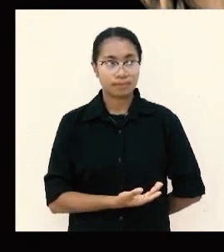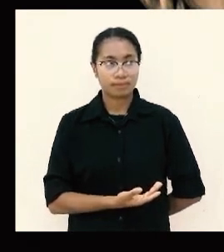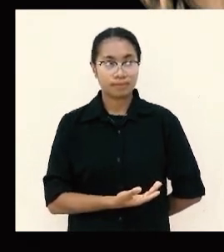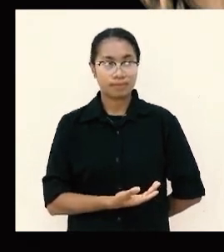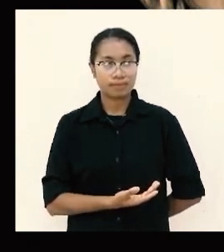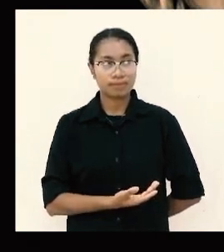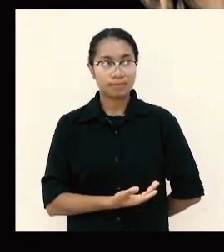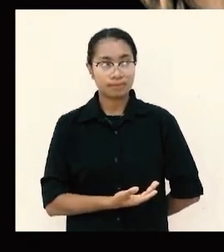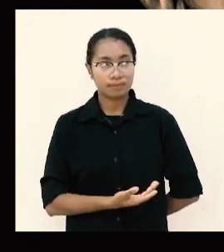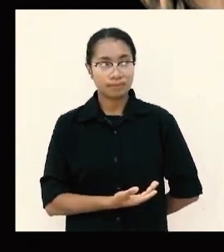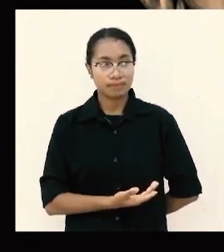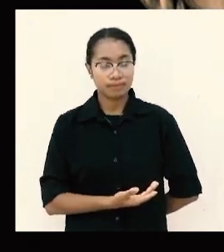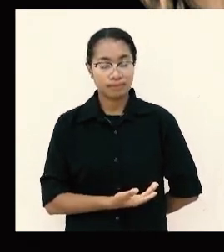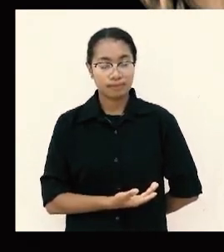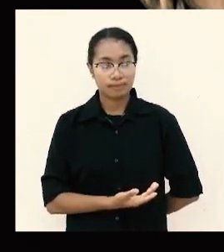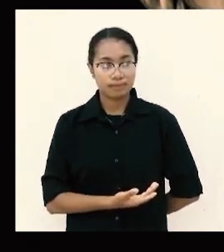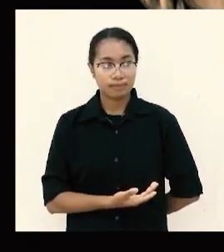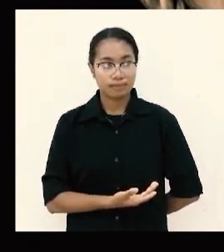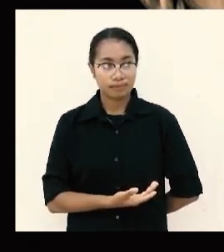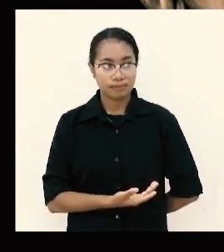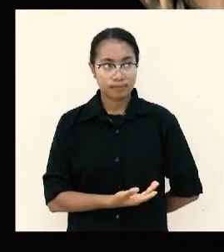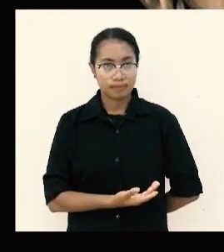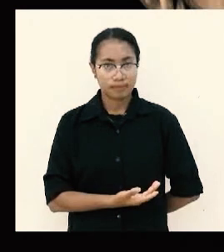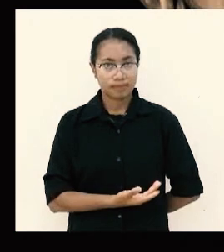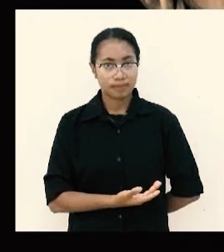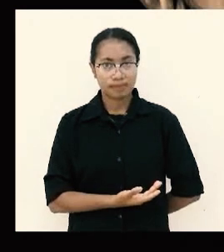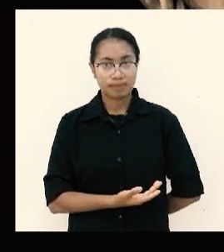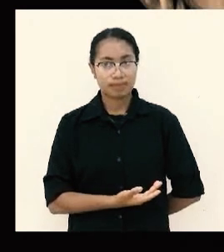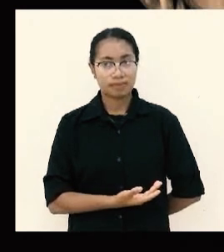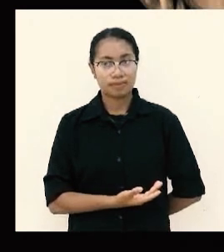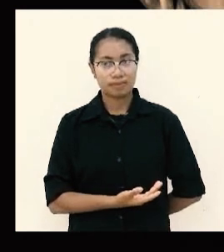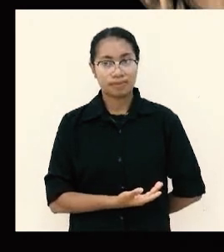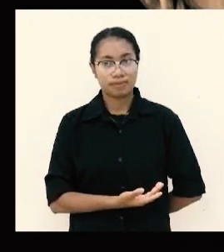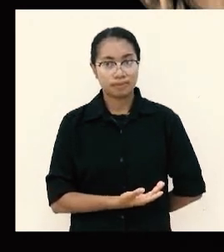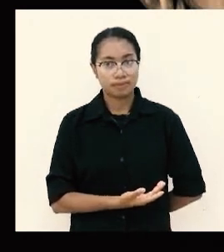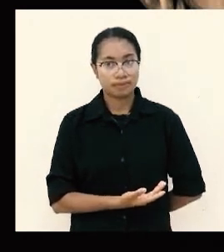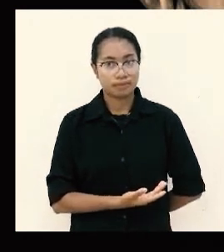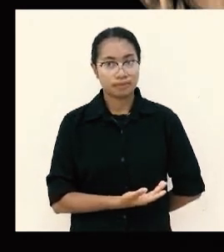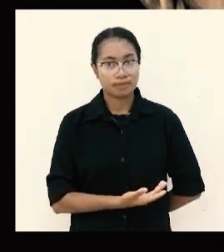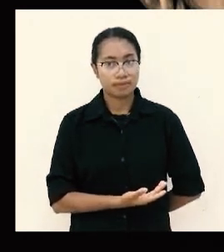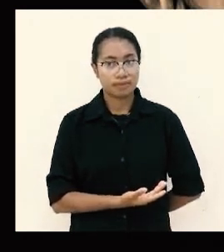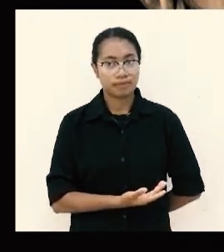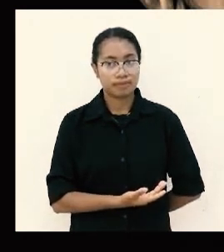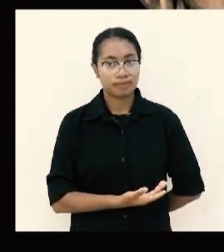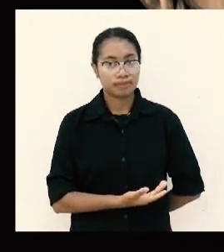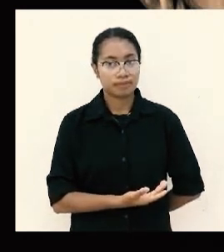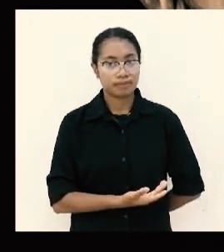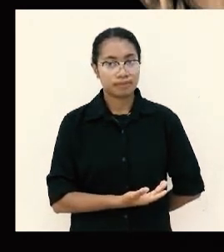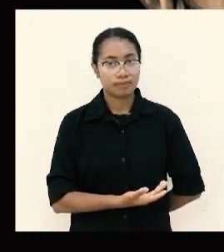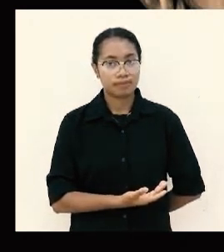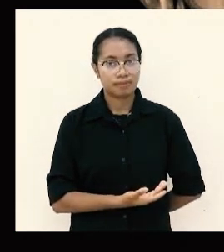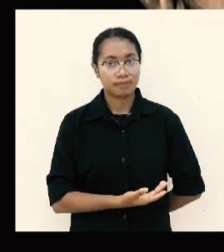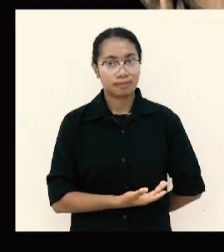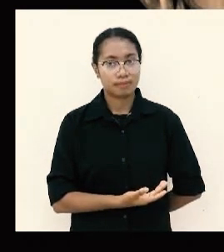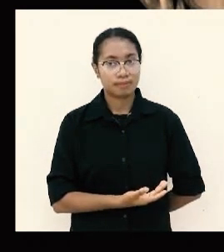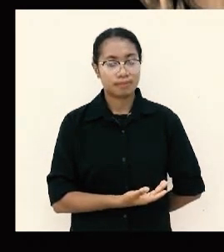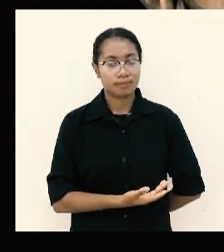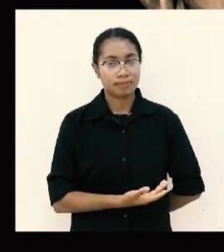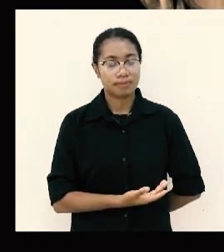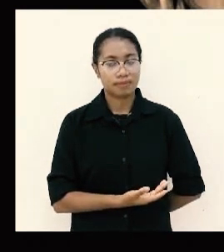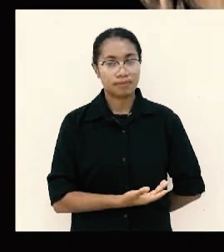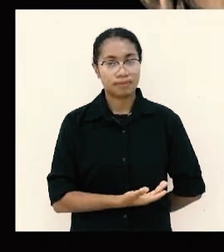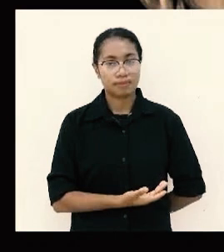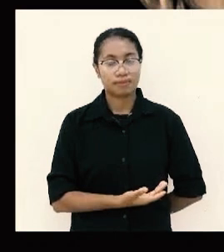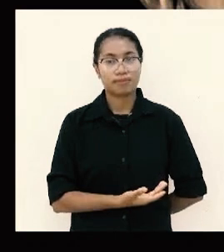ketika aku berangkat dari Makedonia tidak ada satu jemaat pun yang mengadakan perhitungan hutang dan piutang dengan